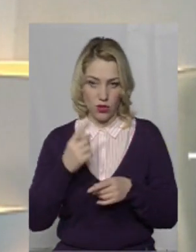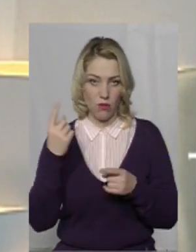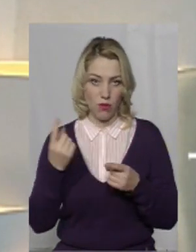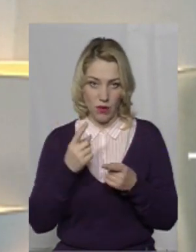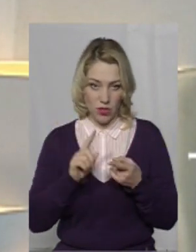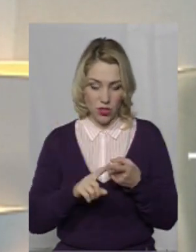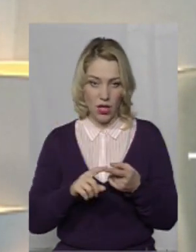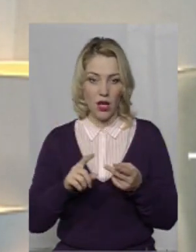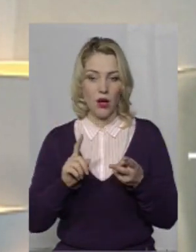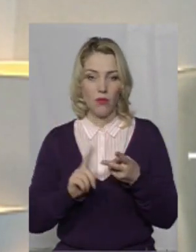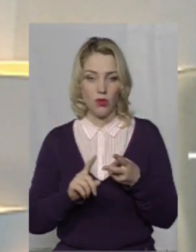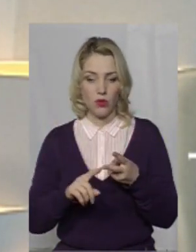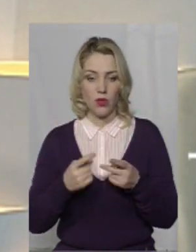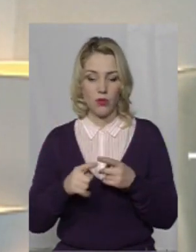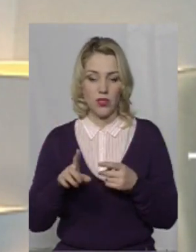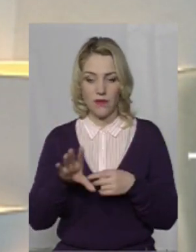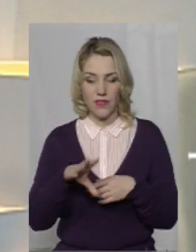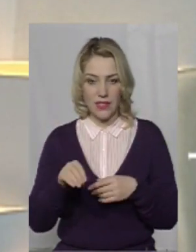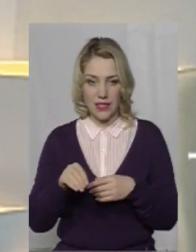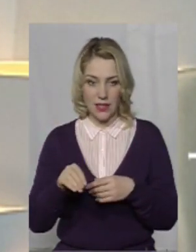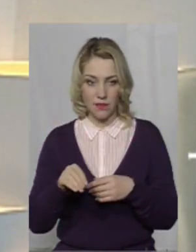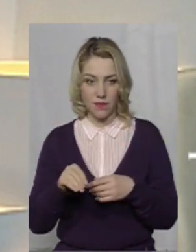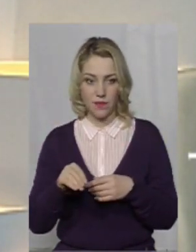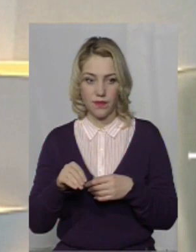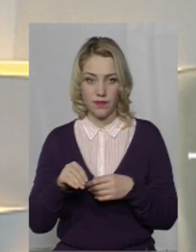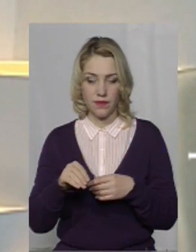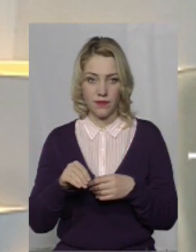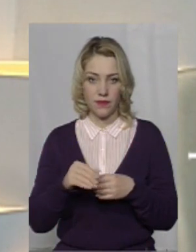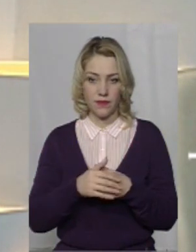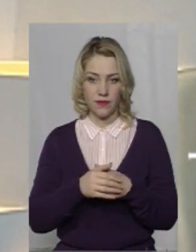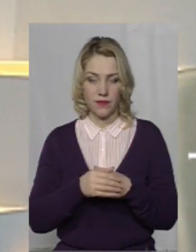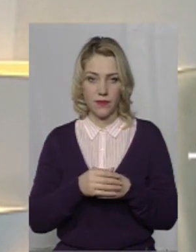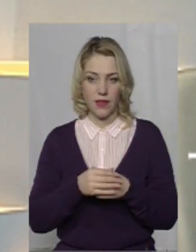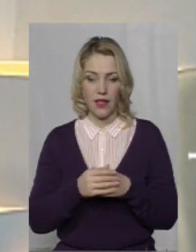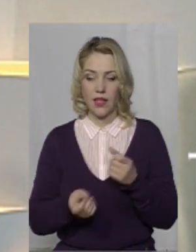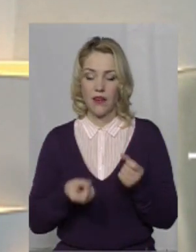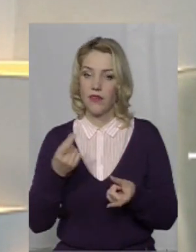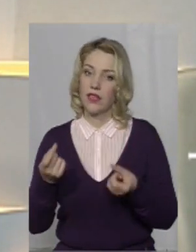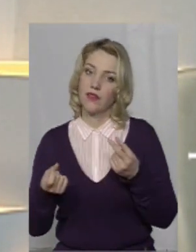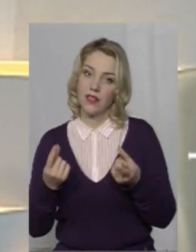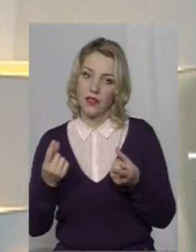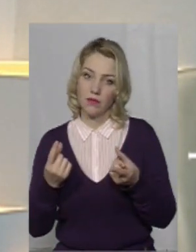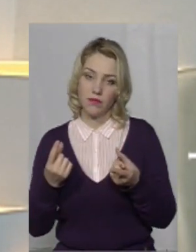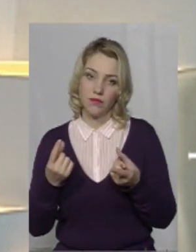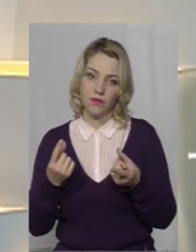-перше. По-друге, по цим всім виявленим